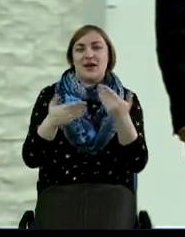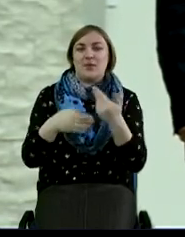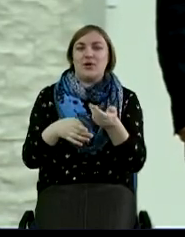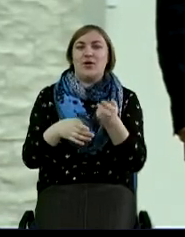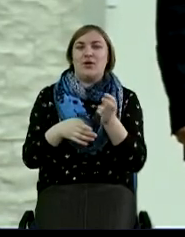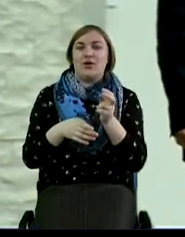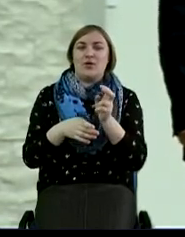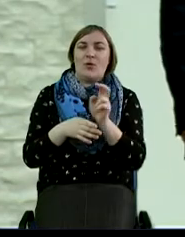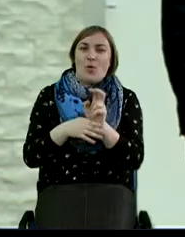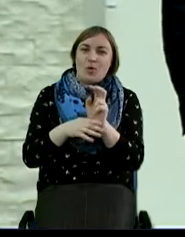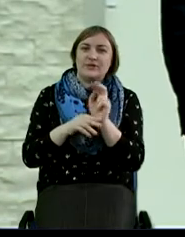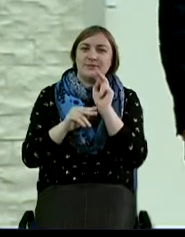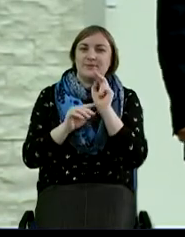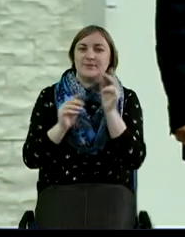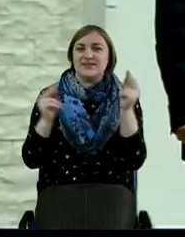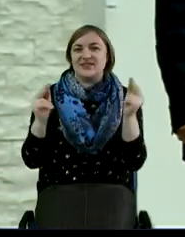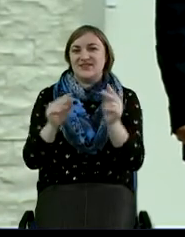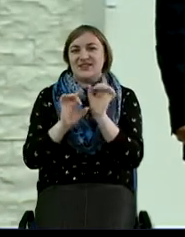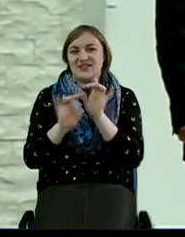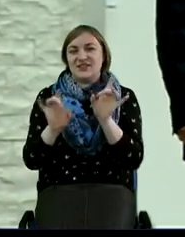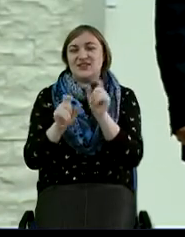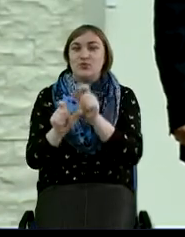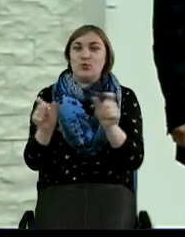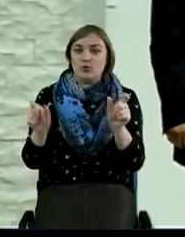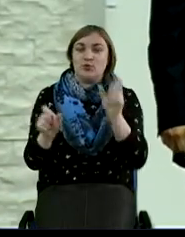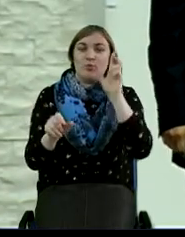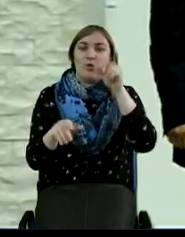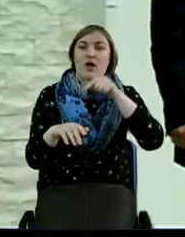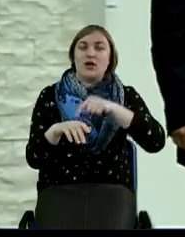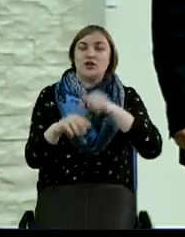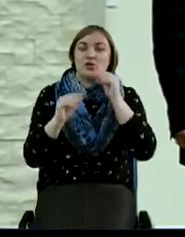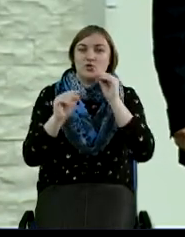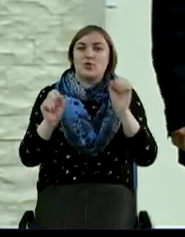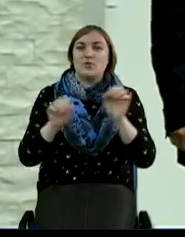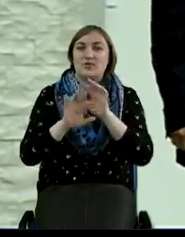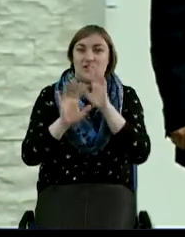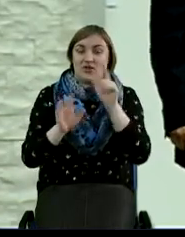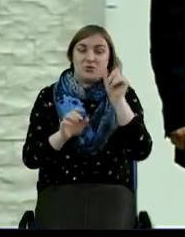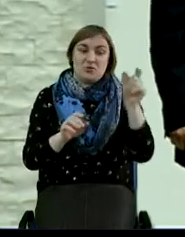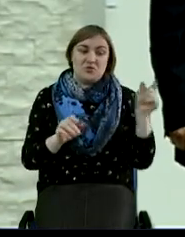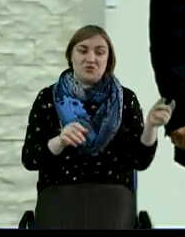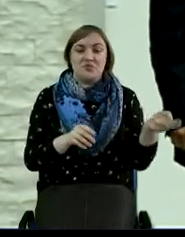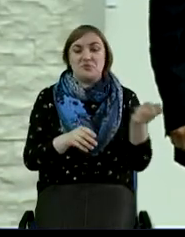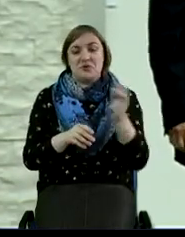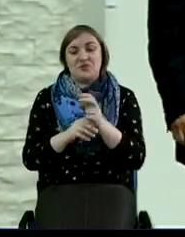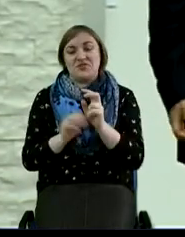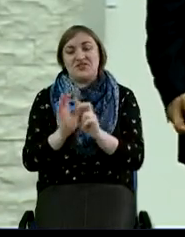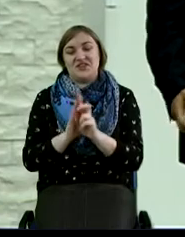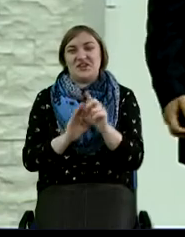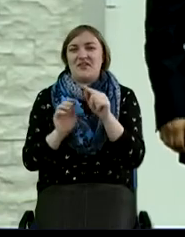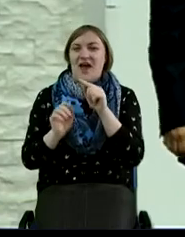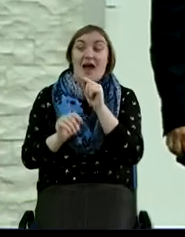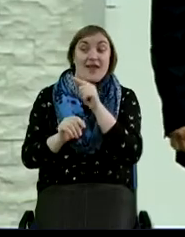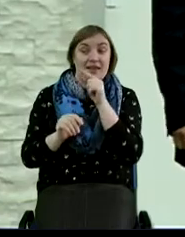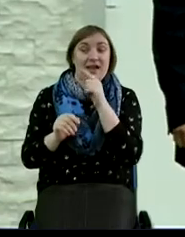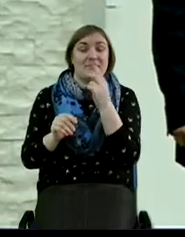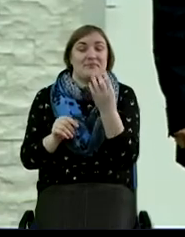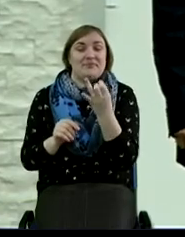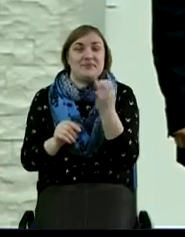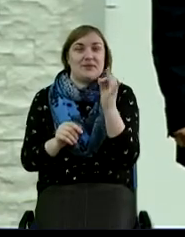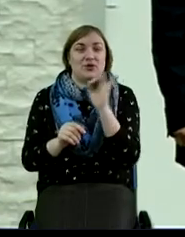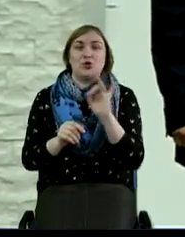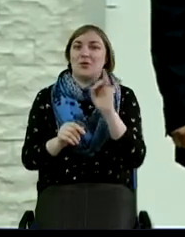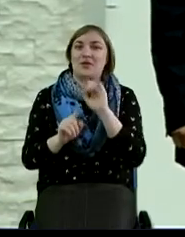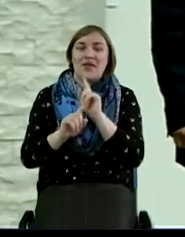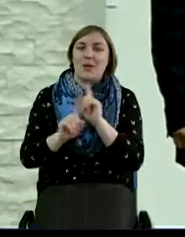свидетельствуем людям, Бог касается Духом Святым до сердец, люди приходят в Церковь. Но там так-то необычно, что даже